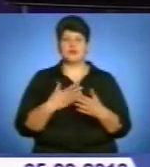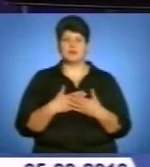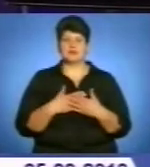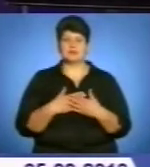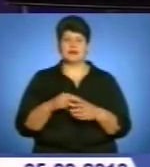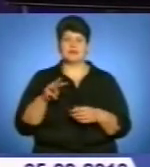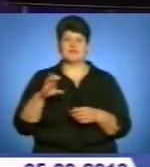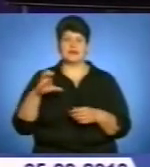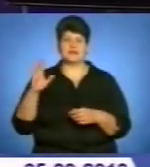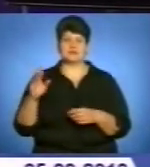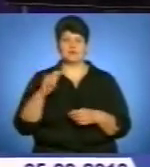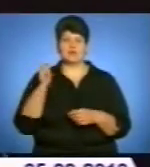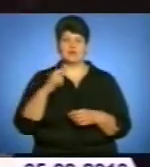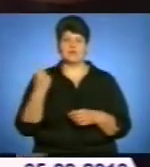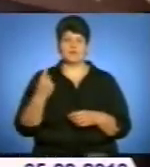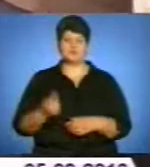України в області.